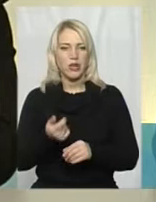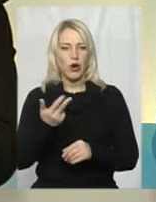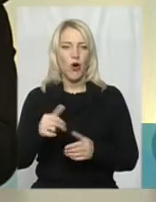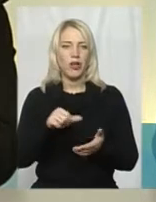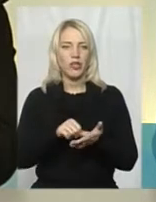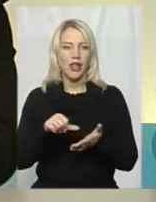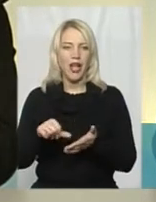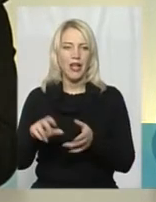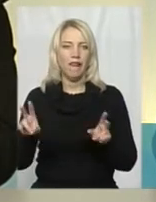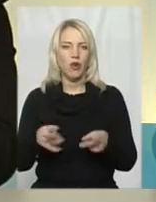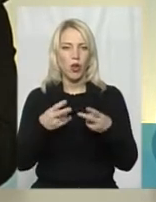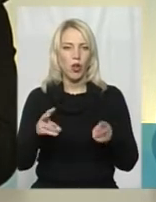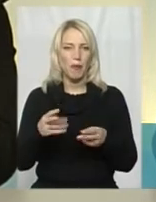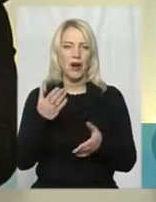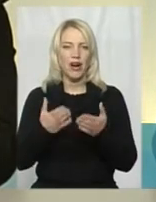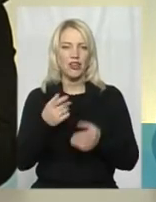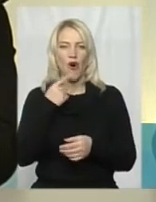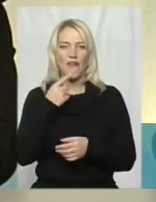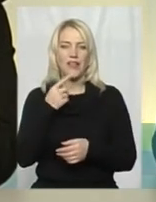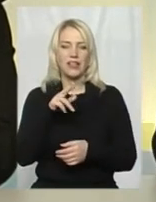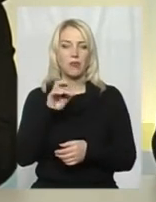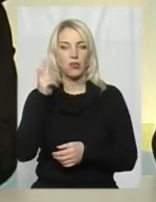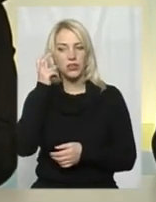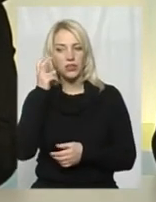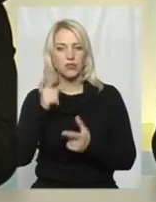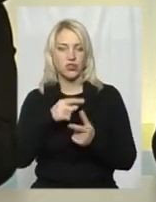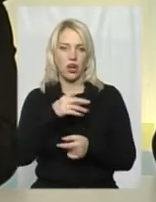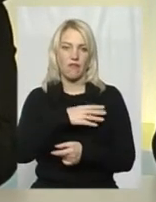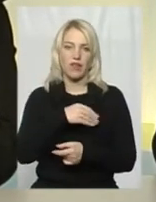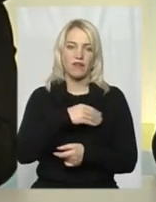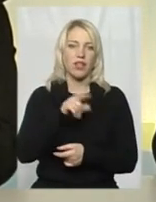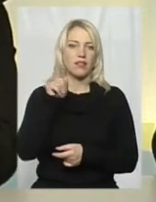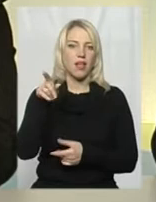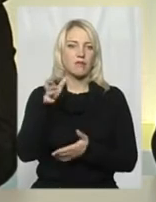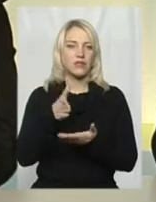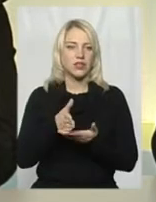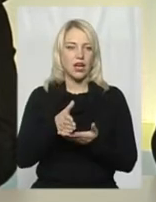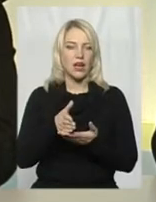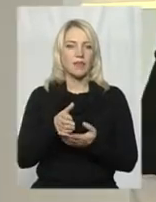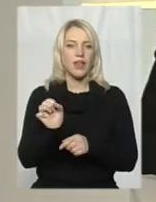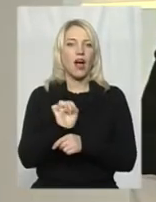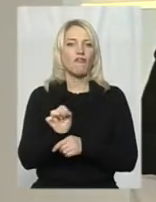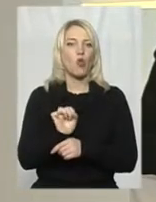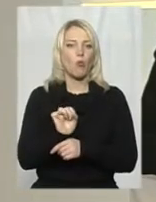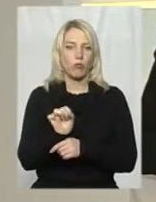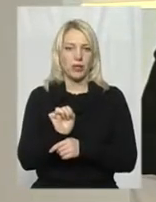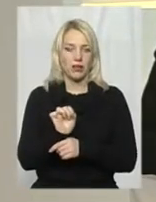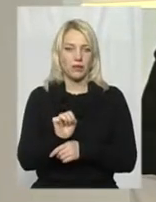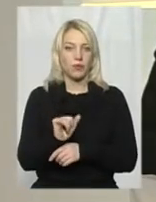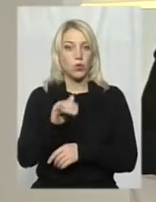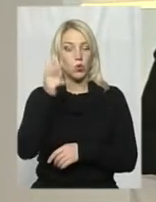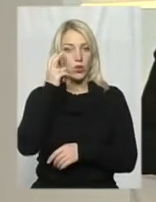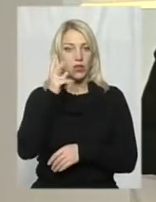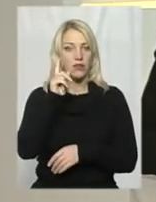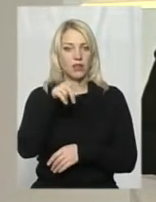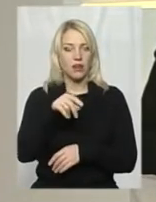клубу. Якщо говорити про Київ чи Львів, там є автомобілі того періоду. У Києві навіть